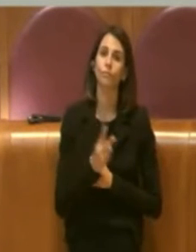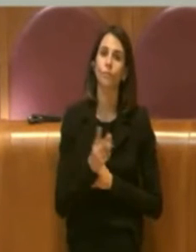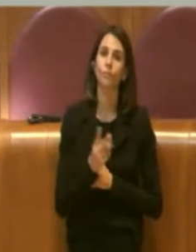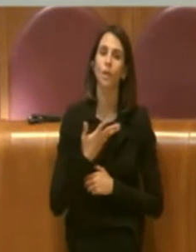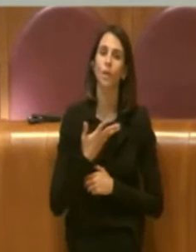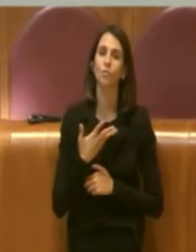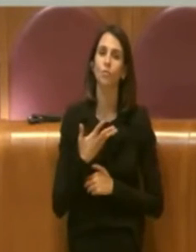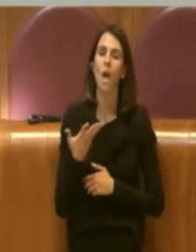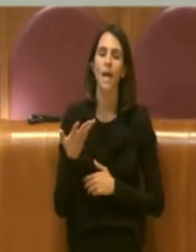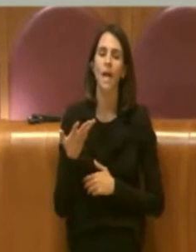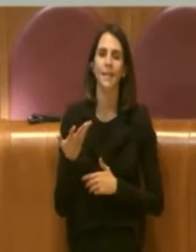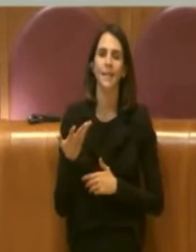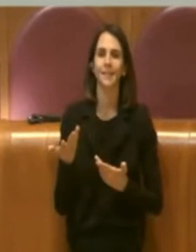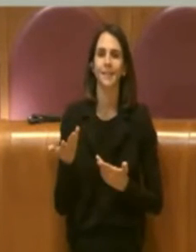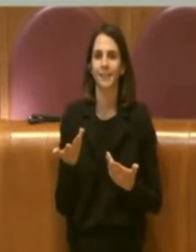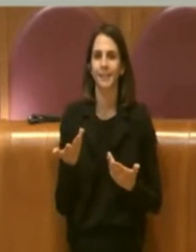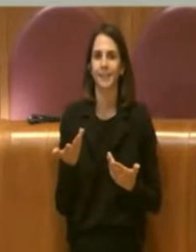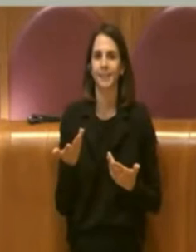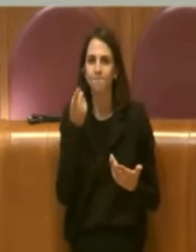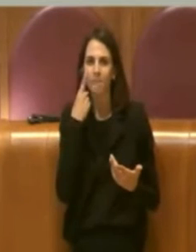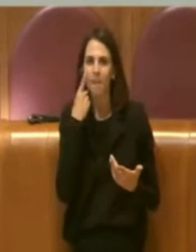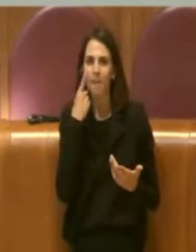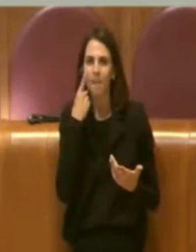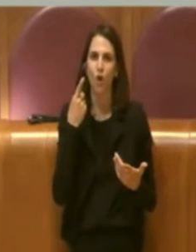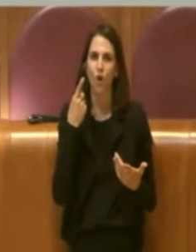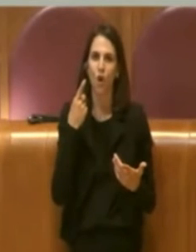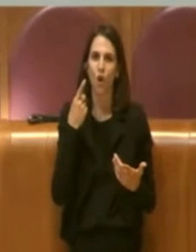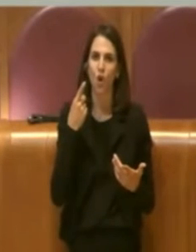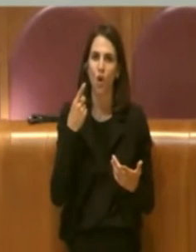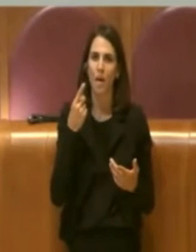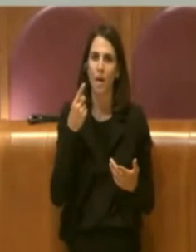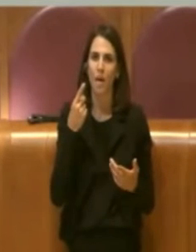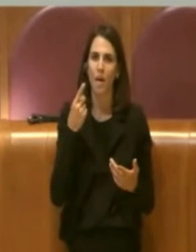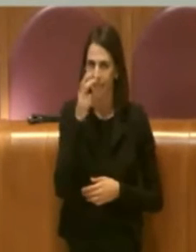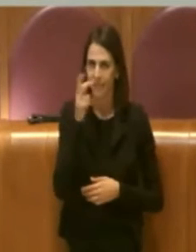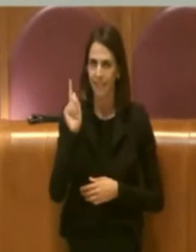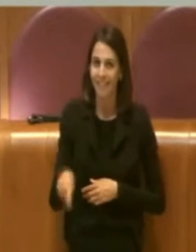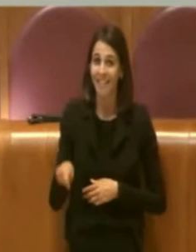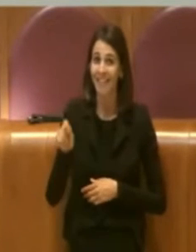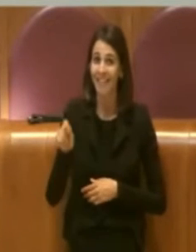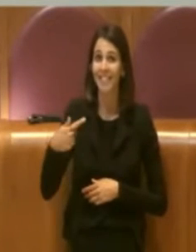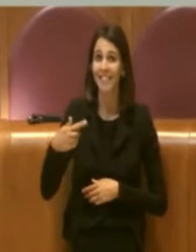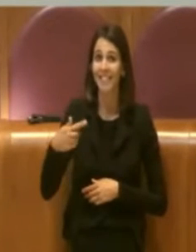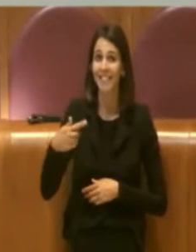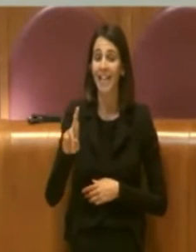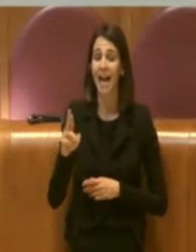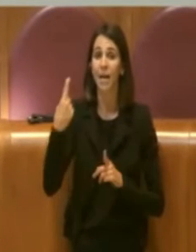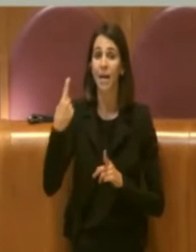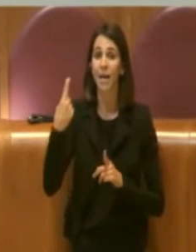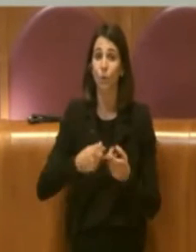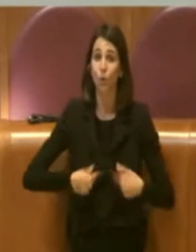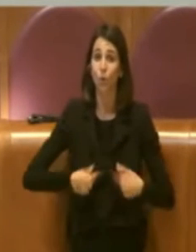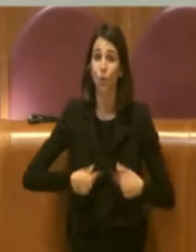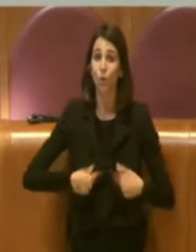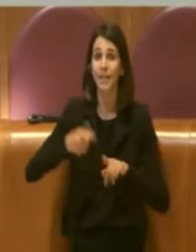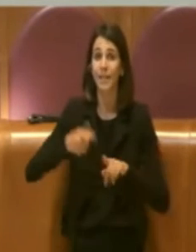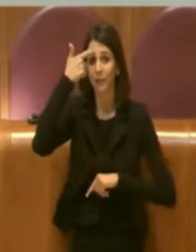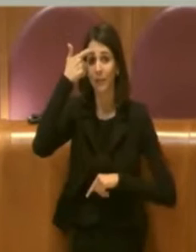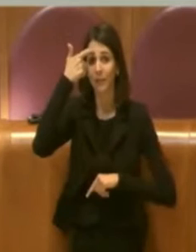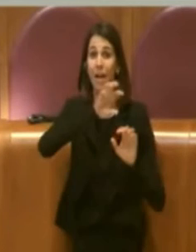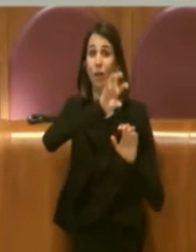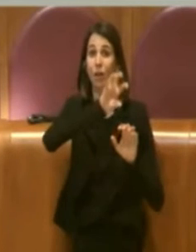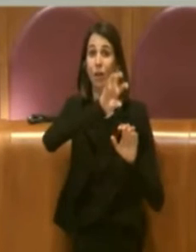serie di stanno proliferando delle sentenze del Tare, del Consiglio di Stato e anche di altre regioni